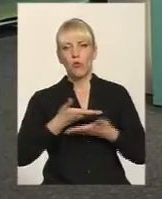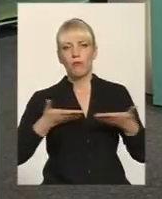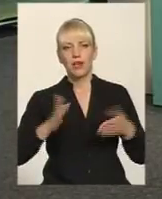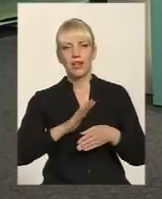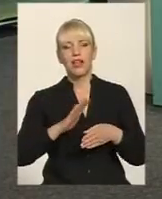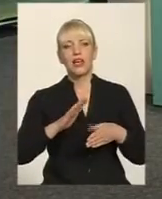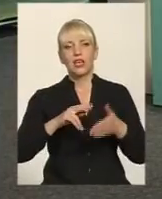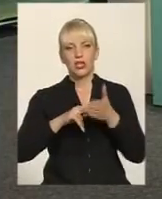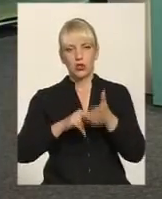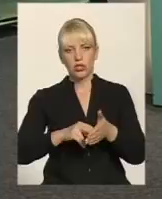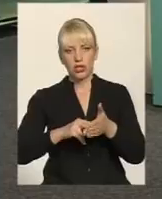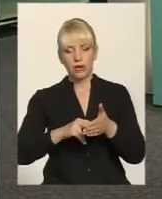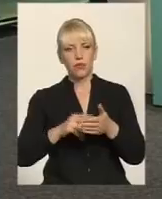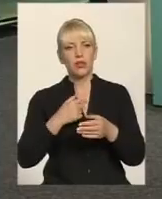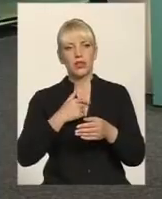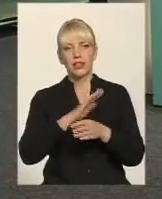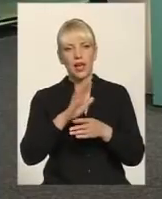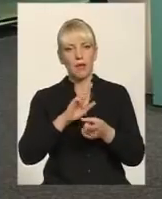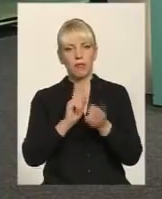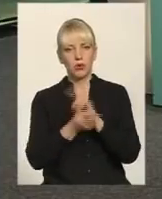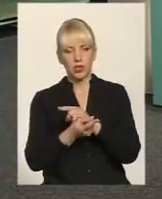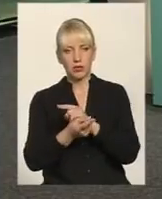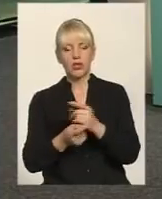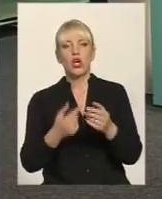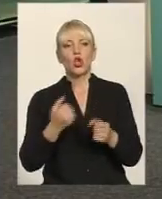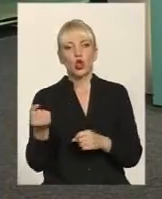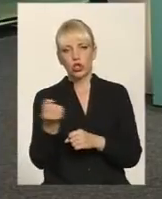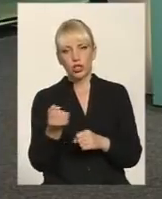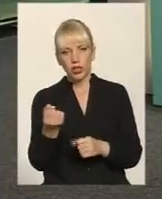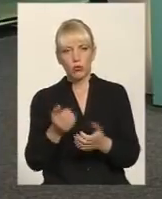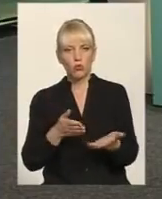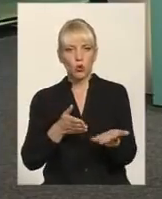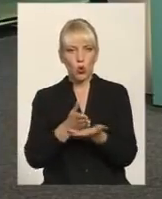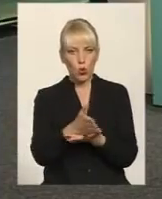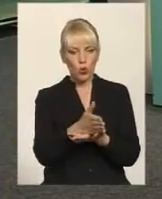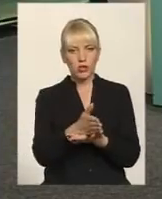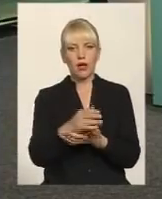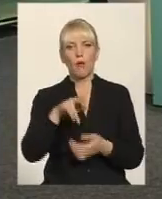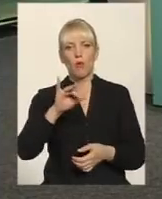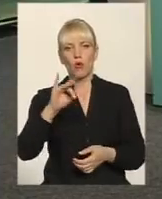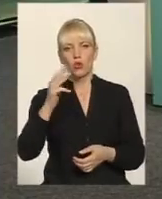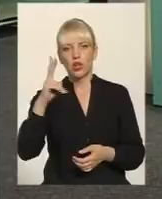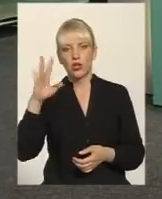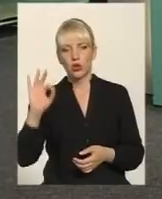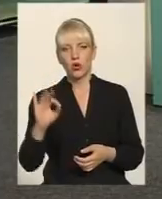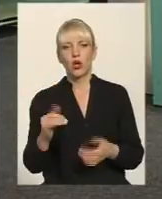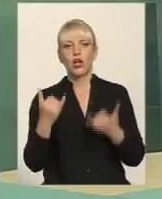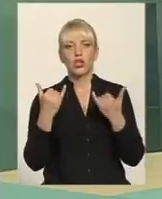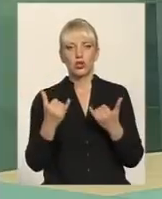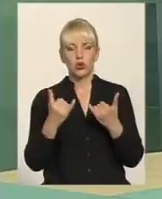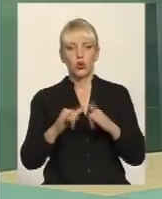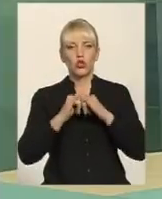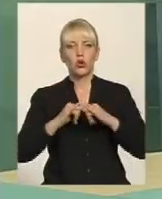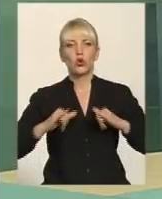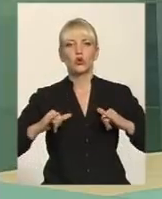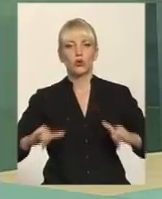похитно дотримуючись курсу президента України Петра Порошенка, ми створили свою партію і сьогодні ми створюємо її, розбудовуємо